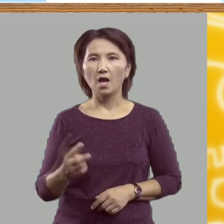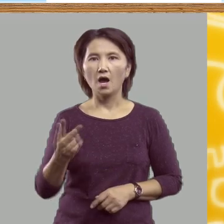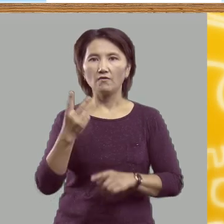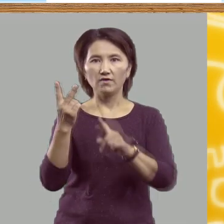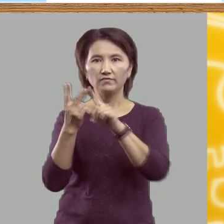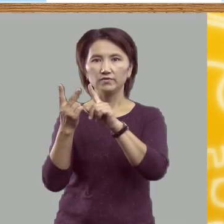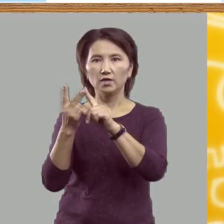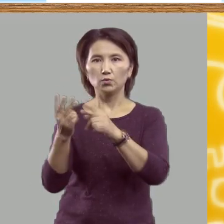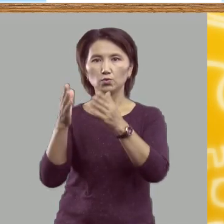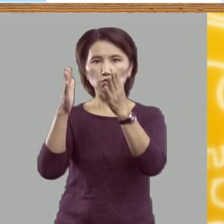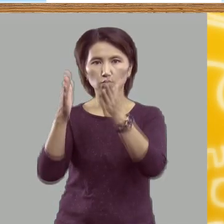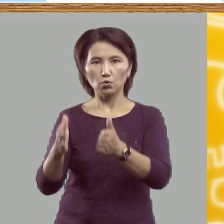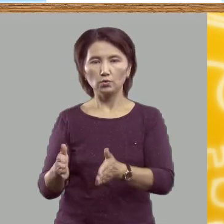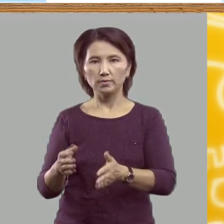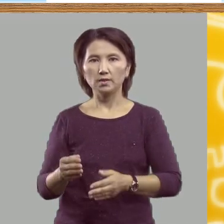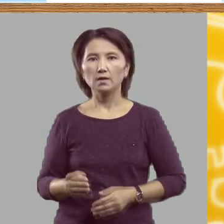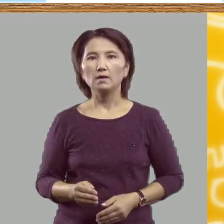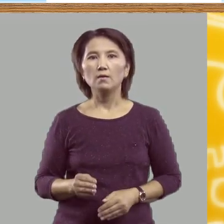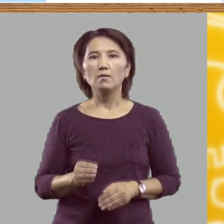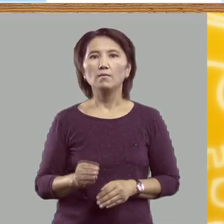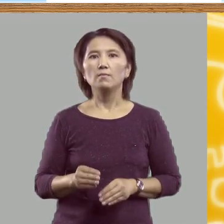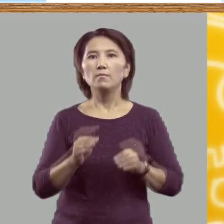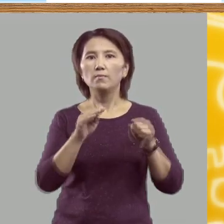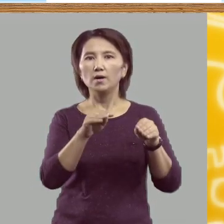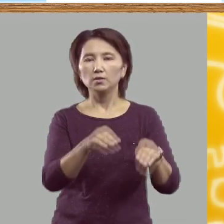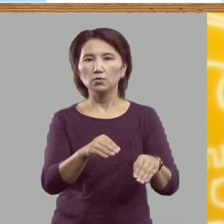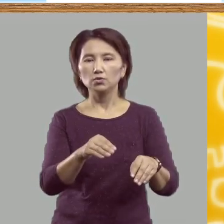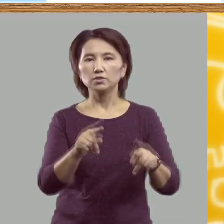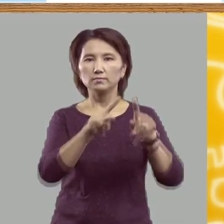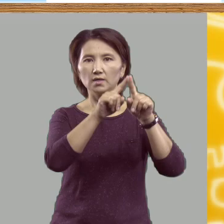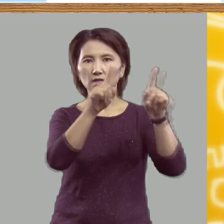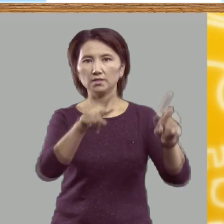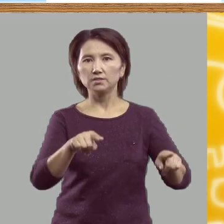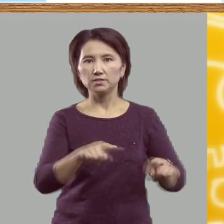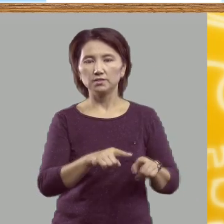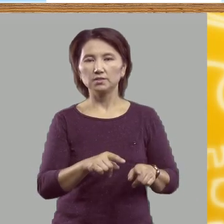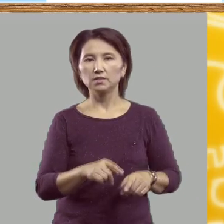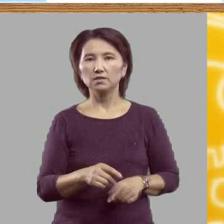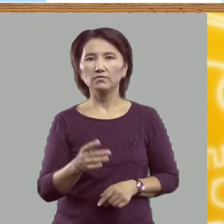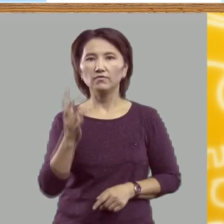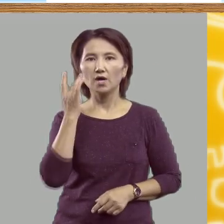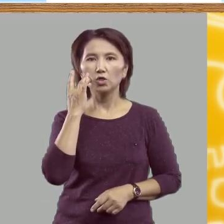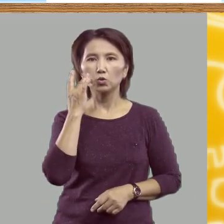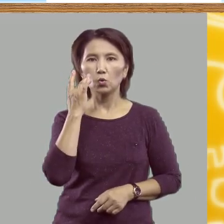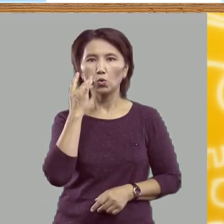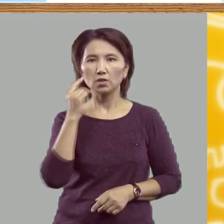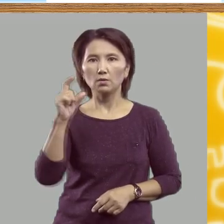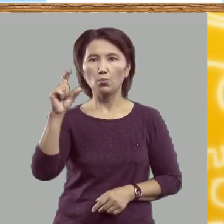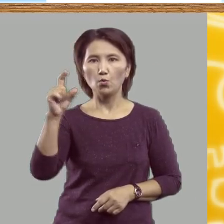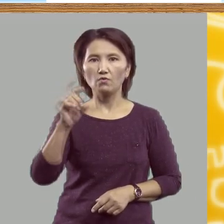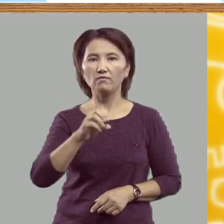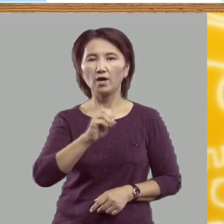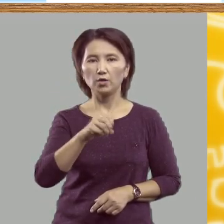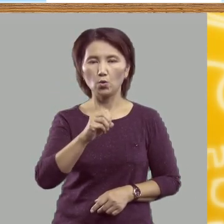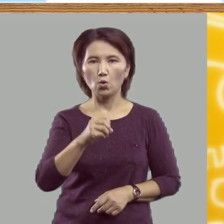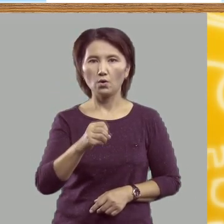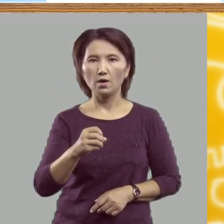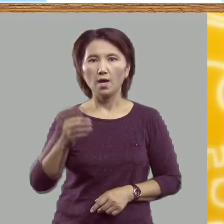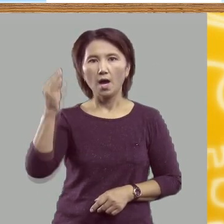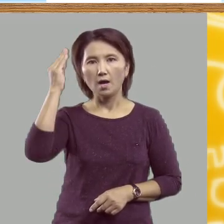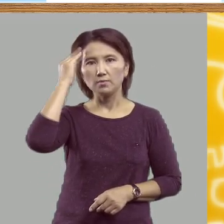А во второй столбик положим картинки, в которых буква Ё